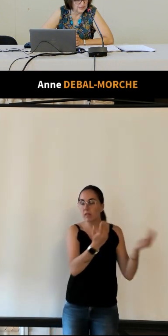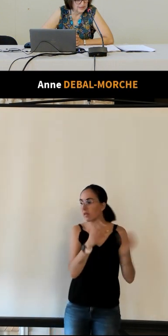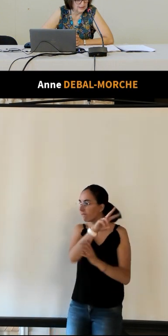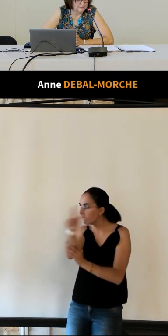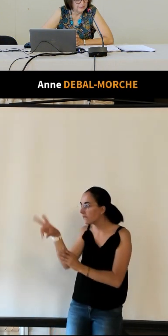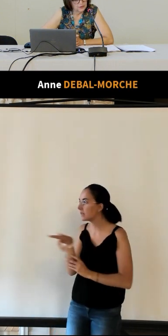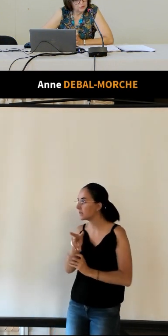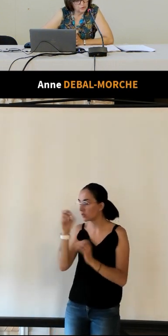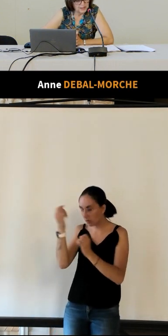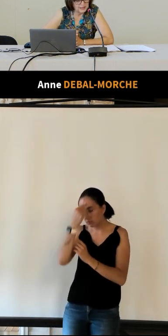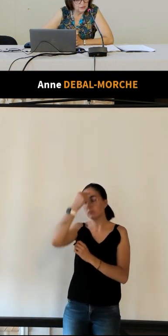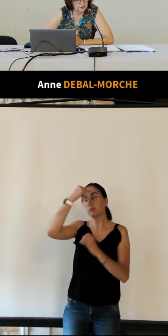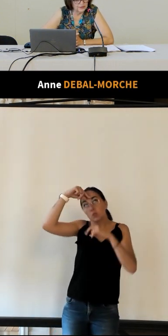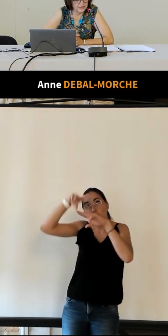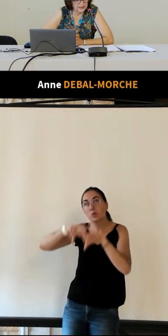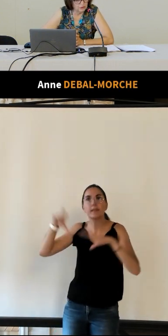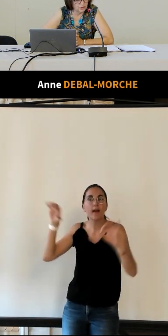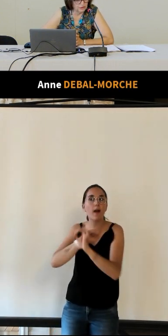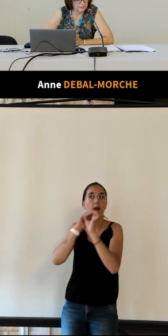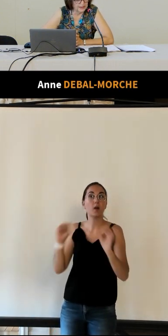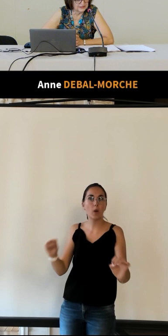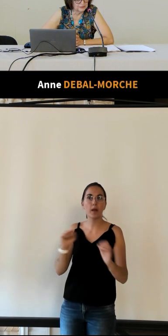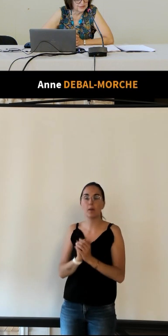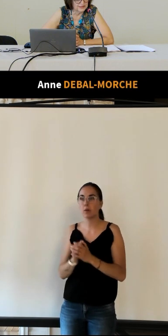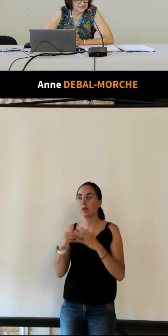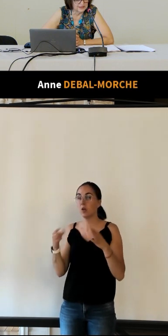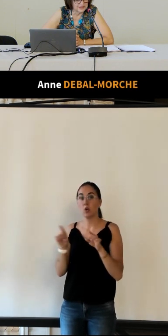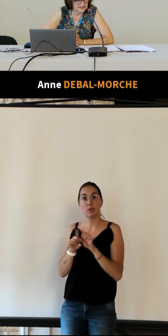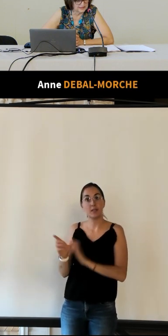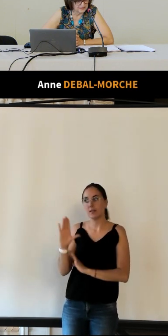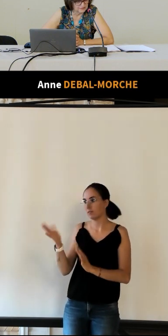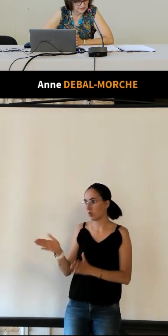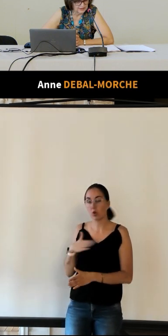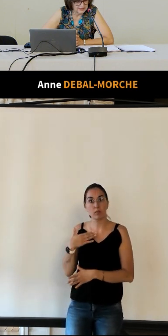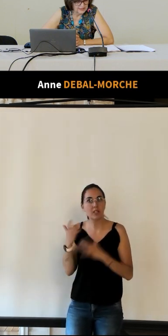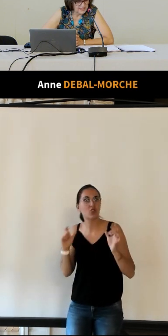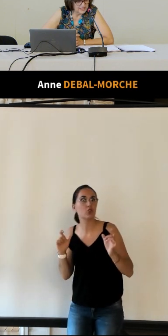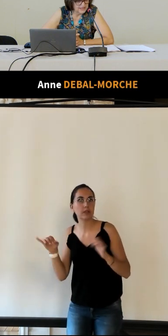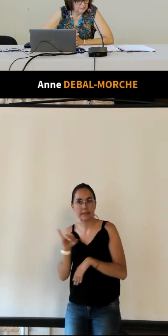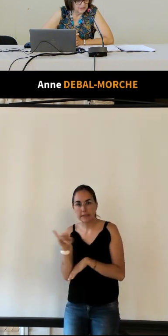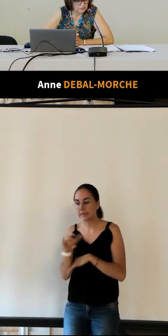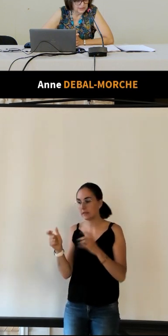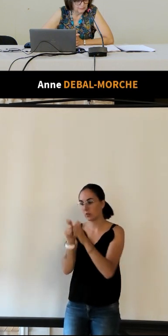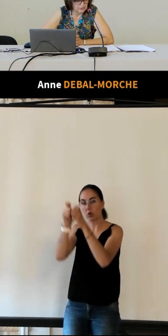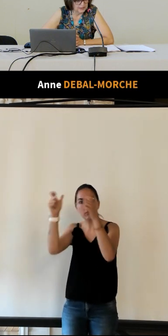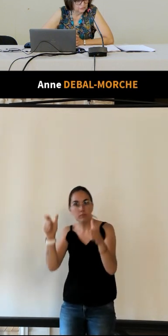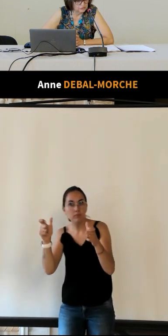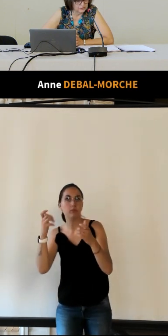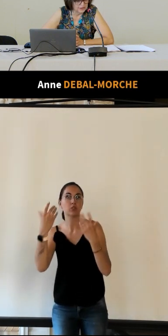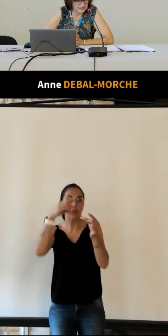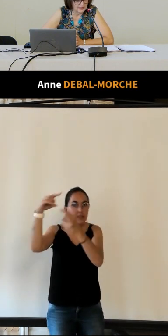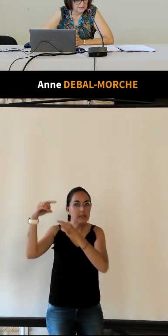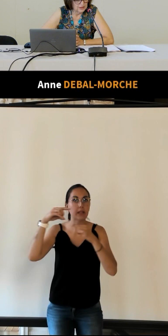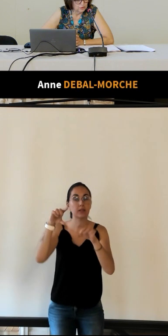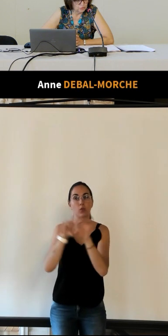profiter le mérite en reviendra en grande partie au syndicat d'initiative aidé pécuniairement par nos